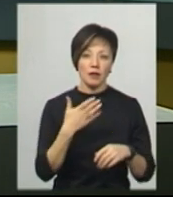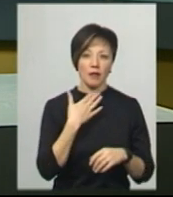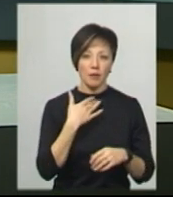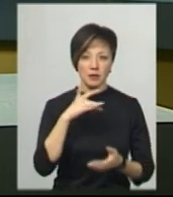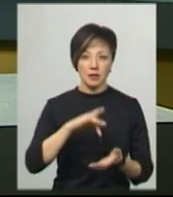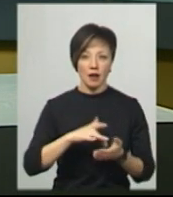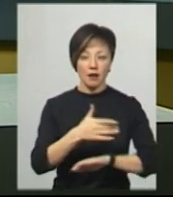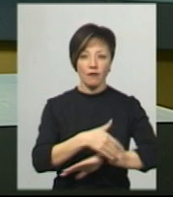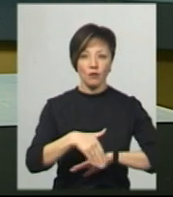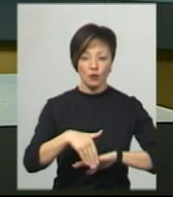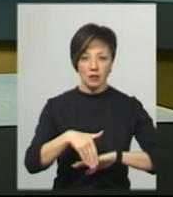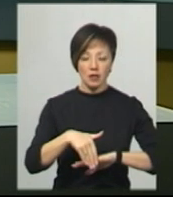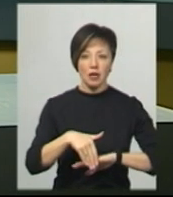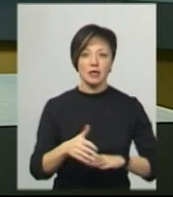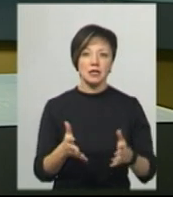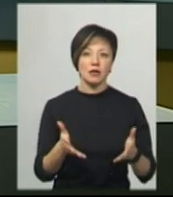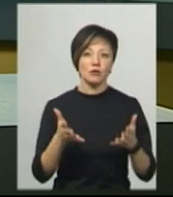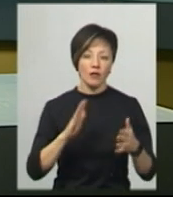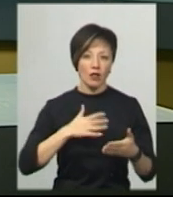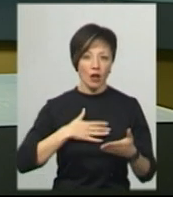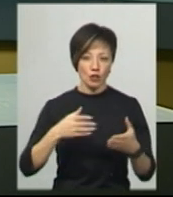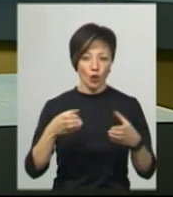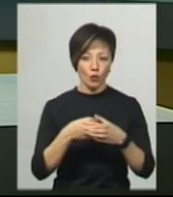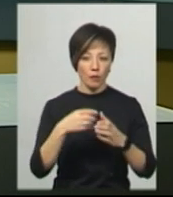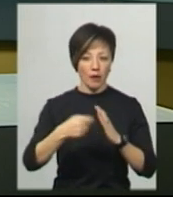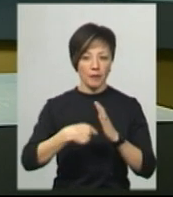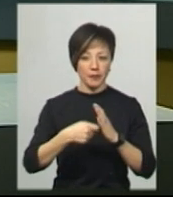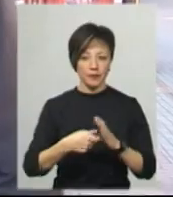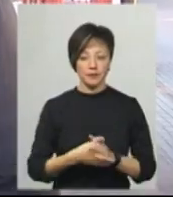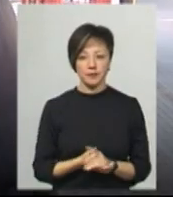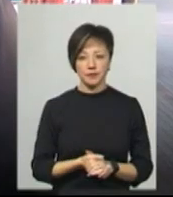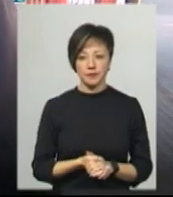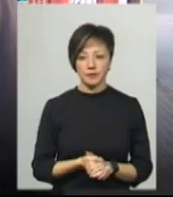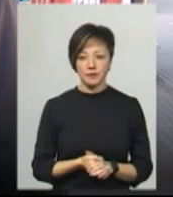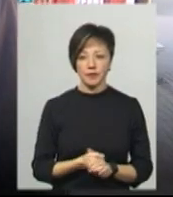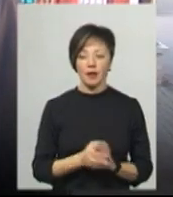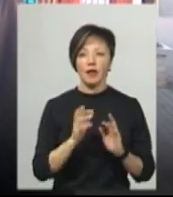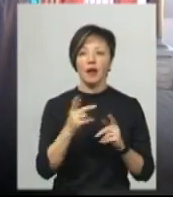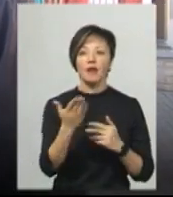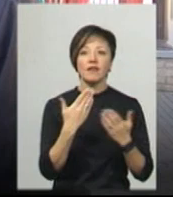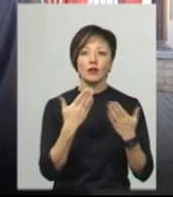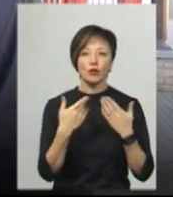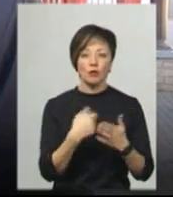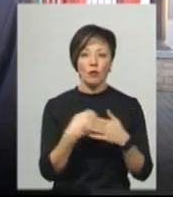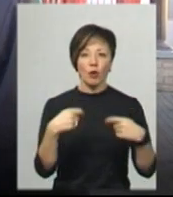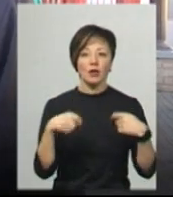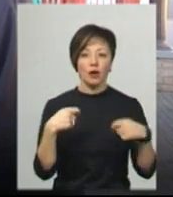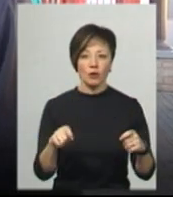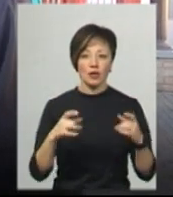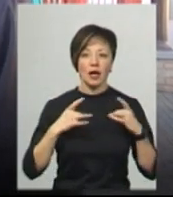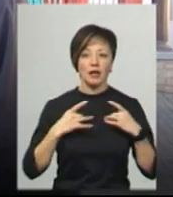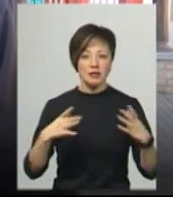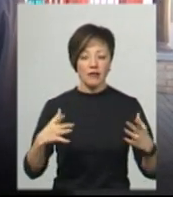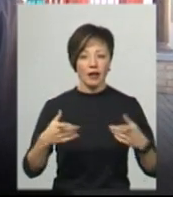на центральній вулиці Проскурівській, з'ясовувала наша знімальна група. А яка відносить до того, що його продають на Різдвяному ярмарку? Ні, то типу